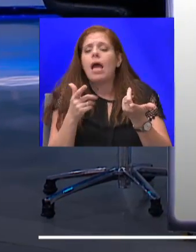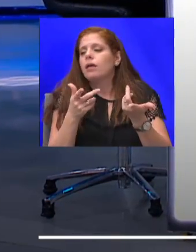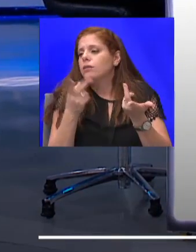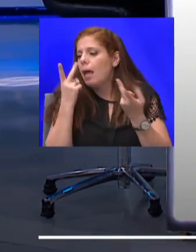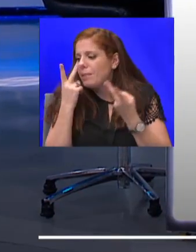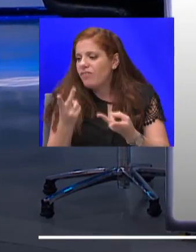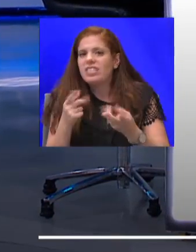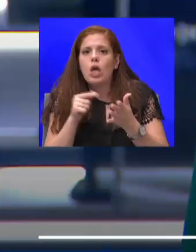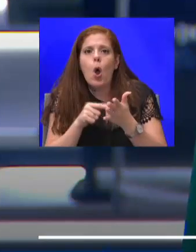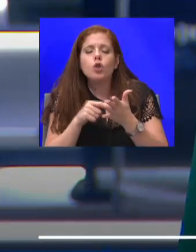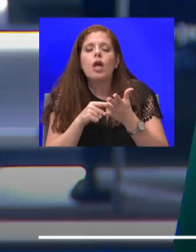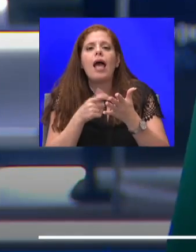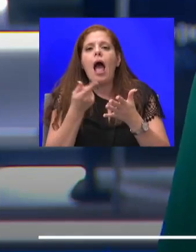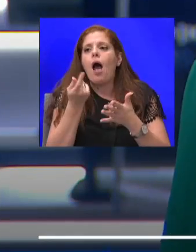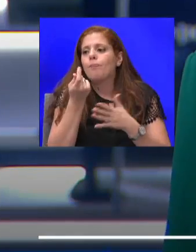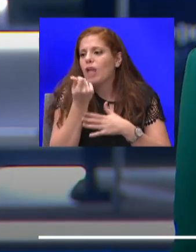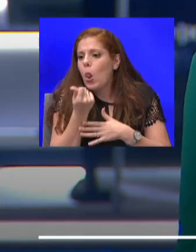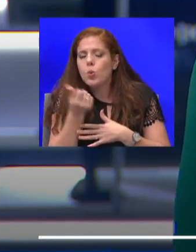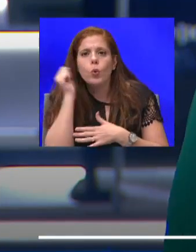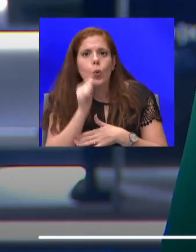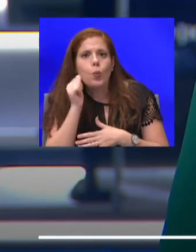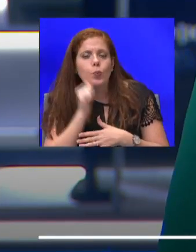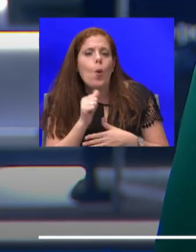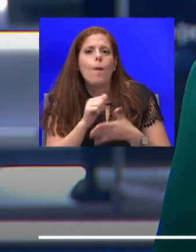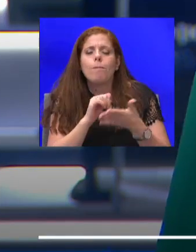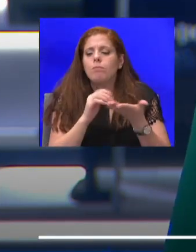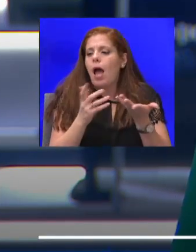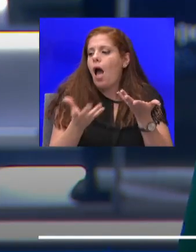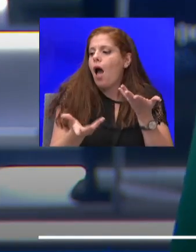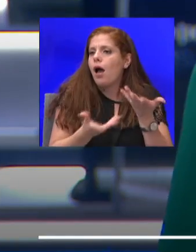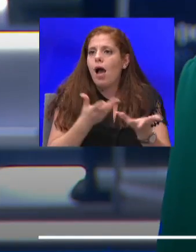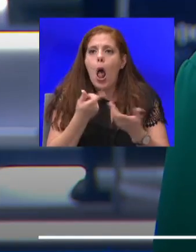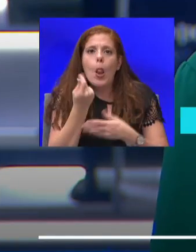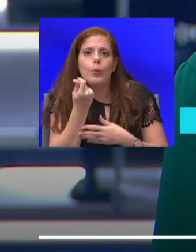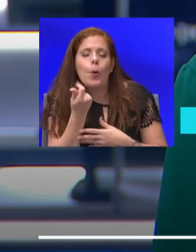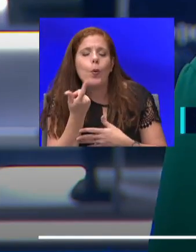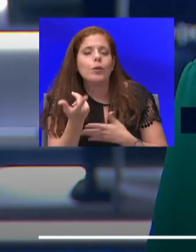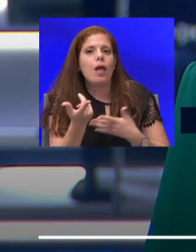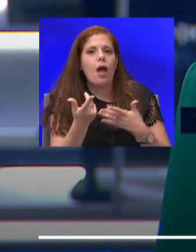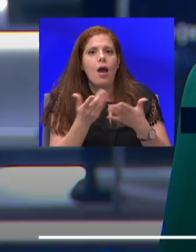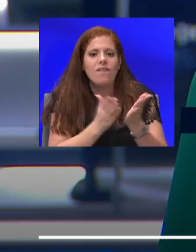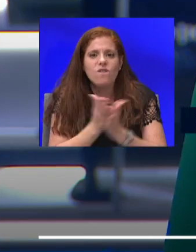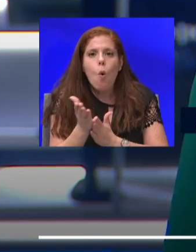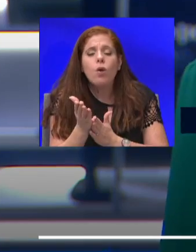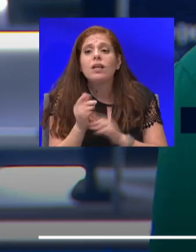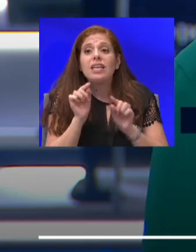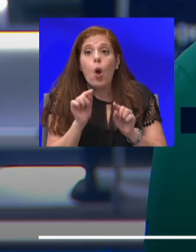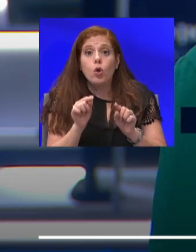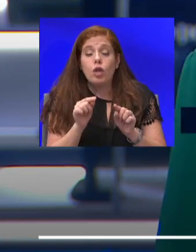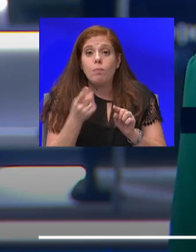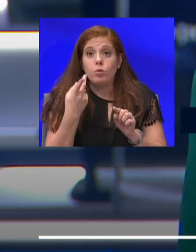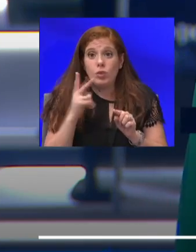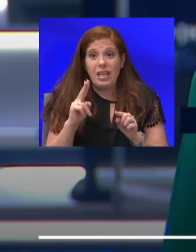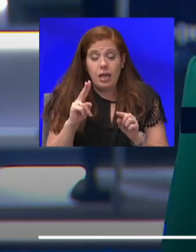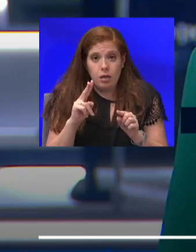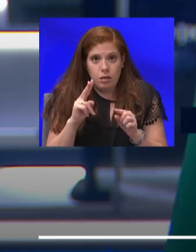היומיום, הקונסטנט הזה, העלויות הקבועות, ככל שהן יותר קשיחות, זה אומר